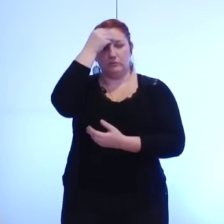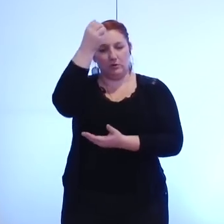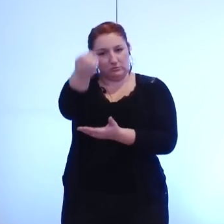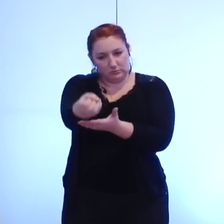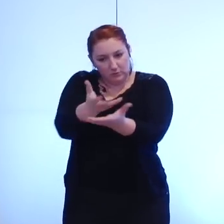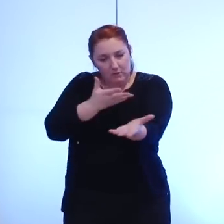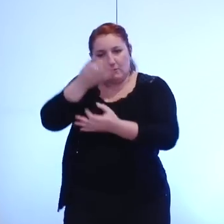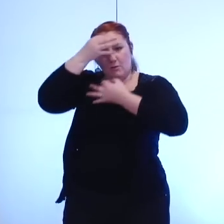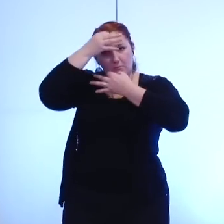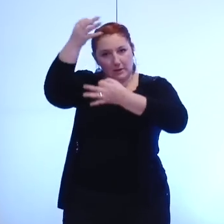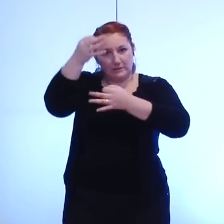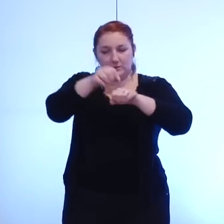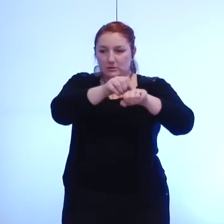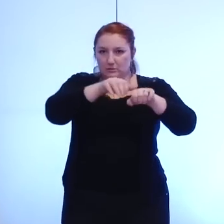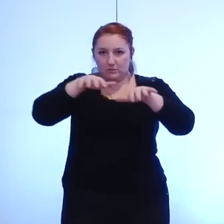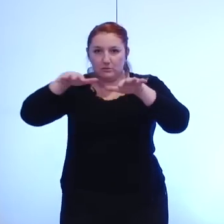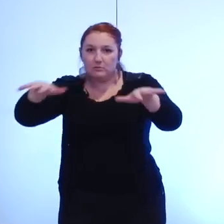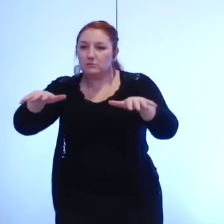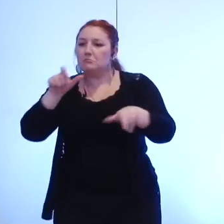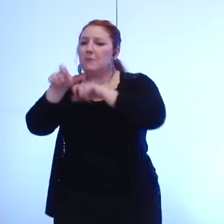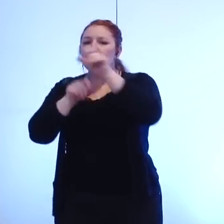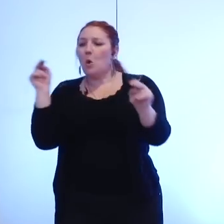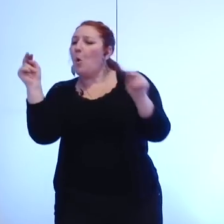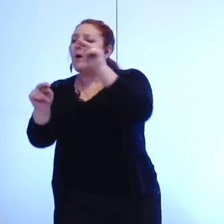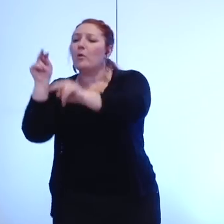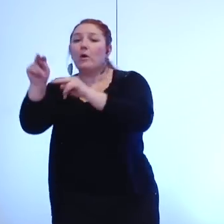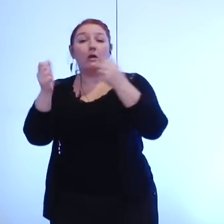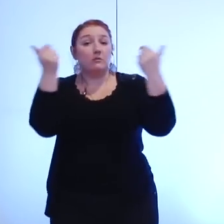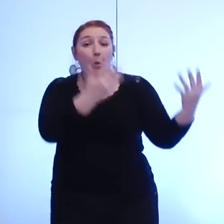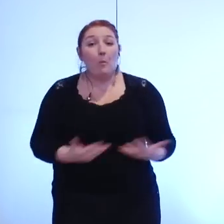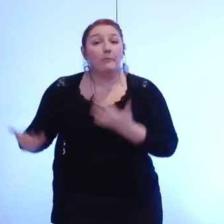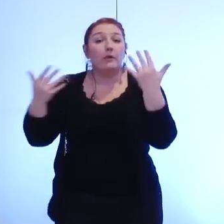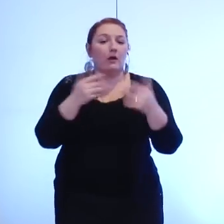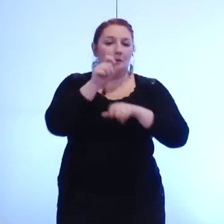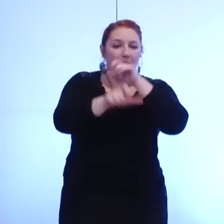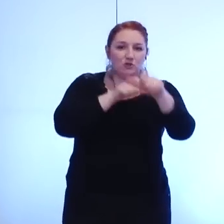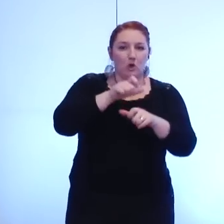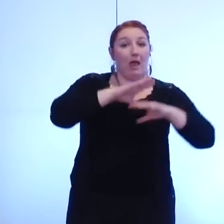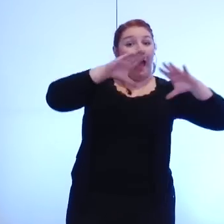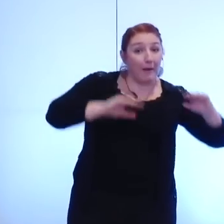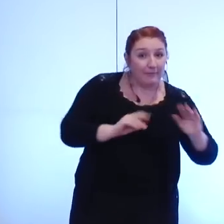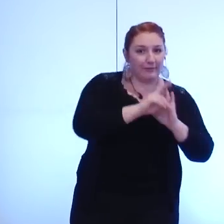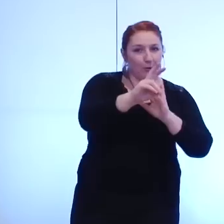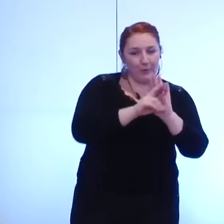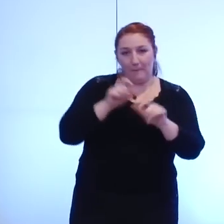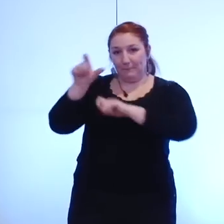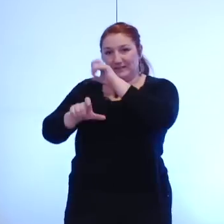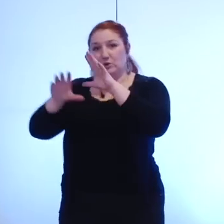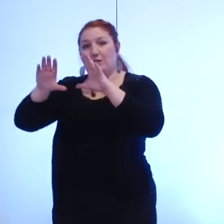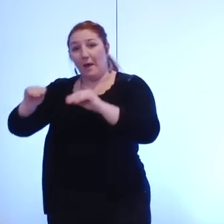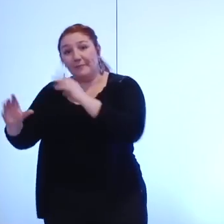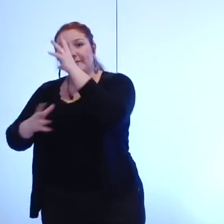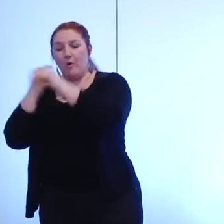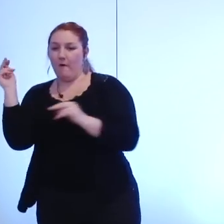audiences de ces retransmissions, pour les Grenoblois et les non-résidents grenoblois si le chiffre est disponible, ainsi que le coût exact par